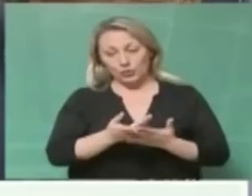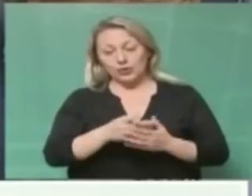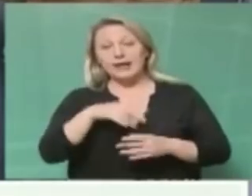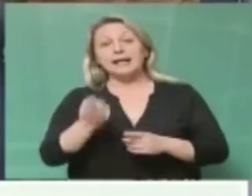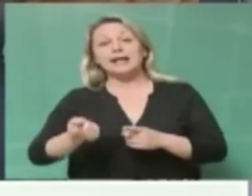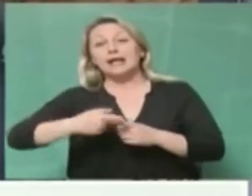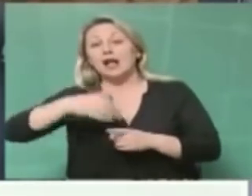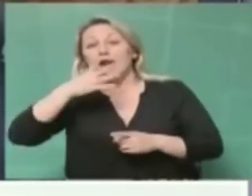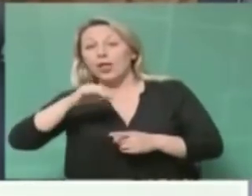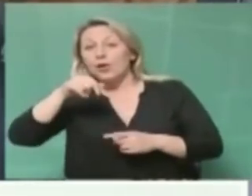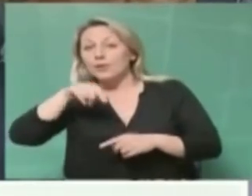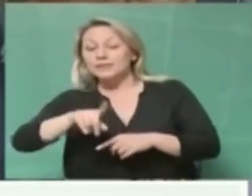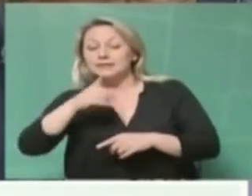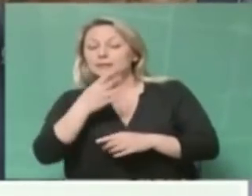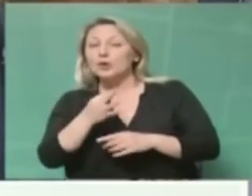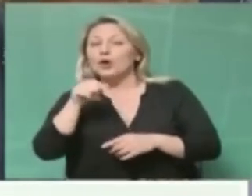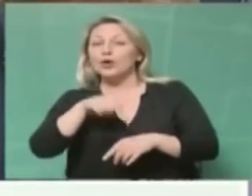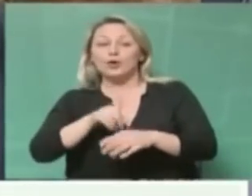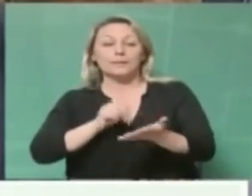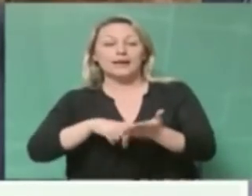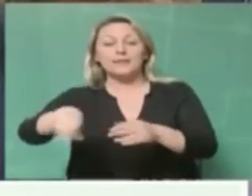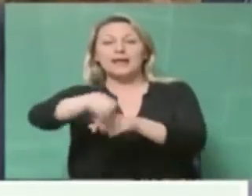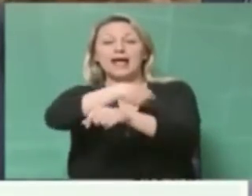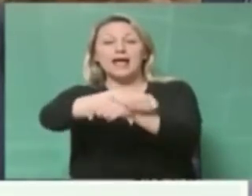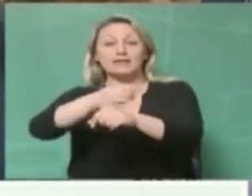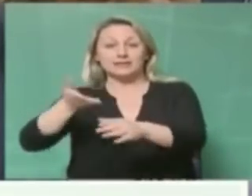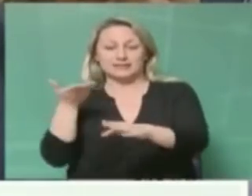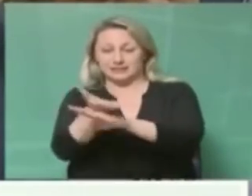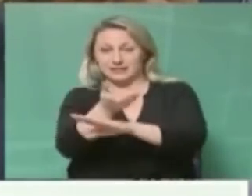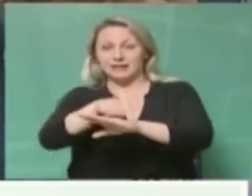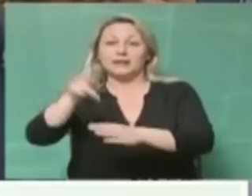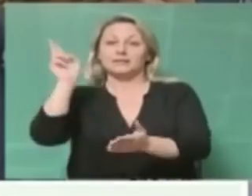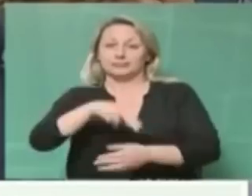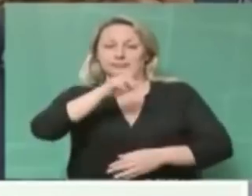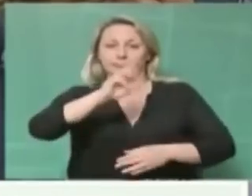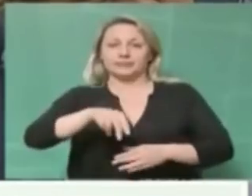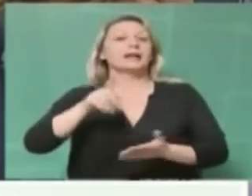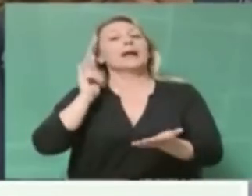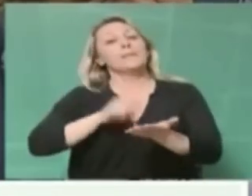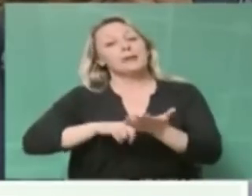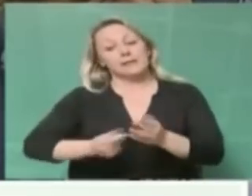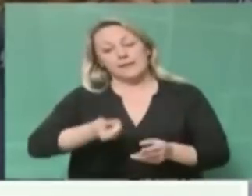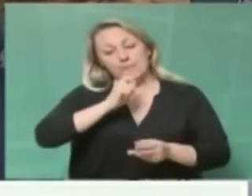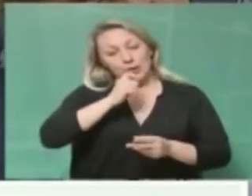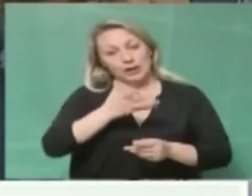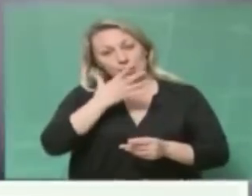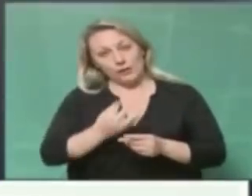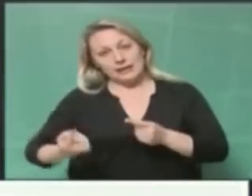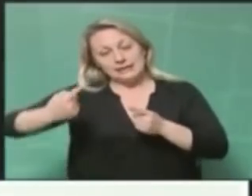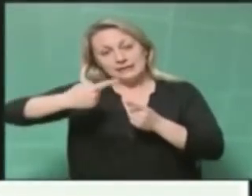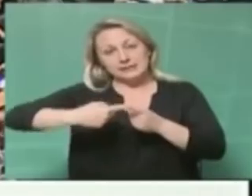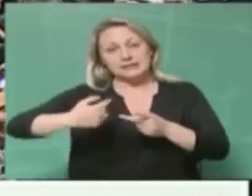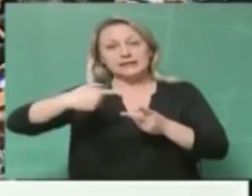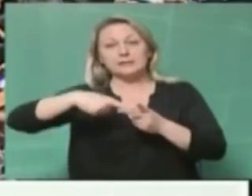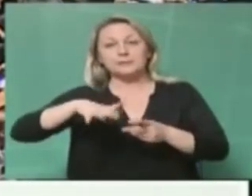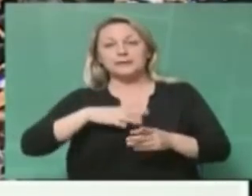όχι από την έφεση. Θεωρούμε δηλαδή ότι όχι μόνο για πολιτικούς λόγους αλλά και για λόγους ουσίας η παρέτηση από την έφεση εξυπηρετεί και